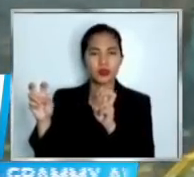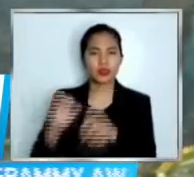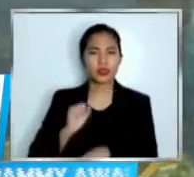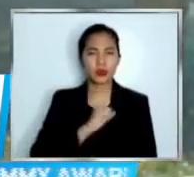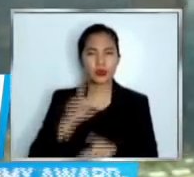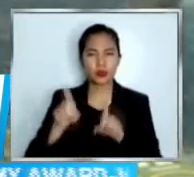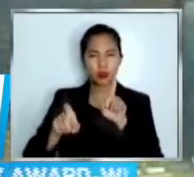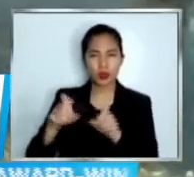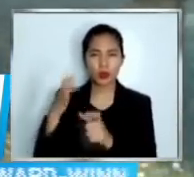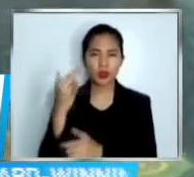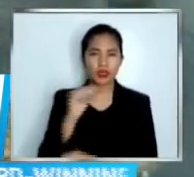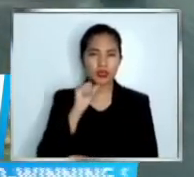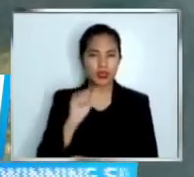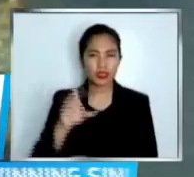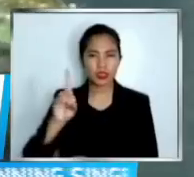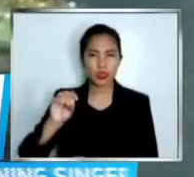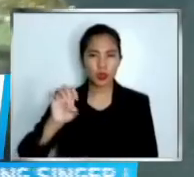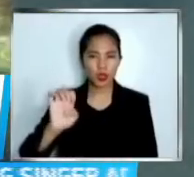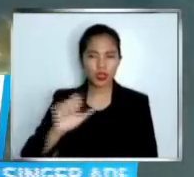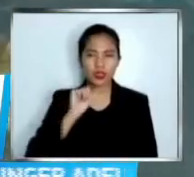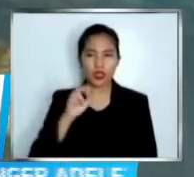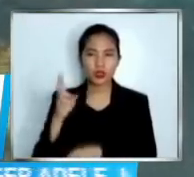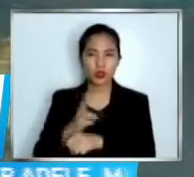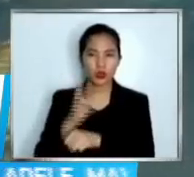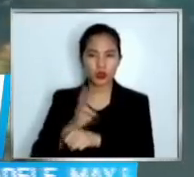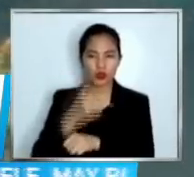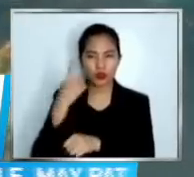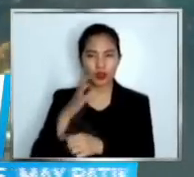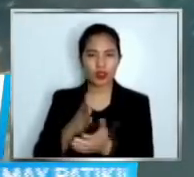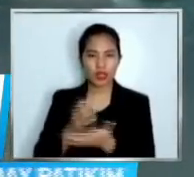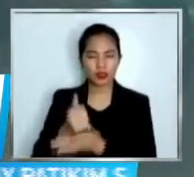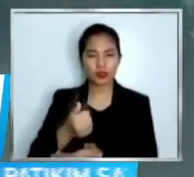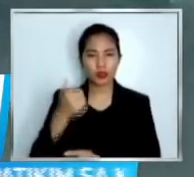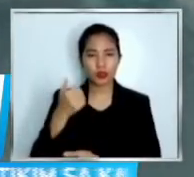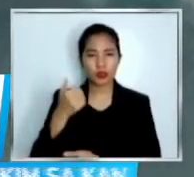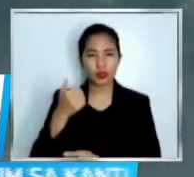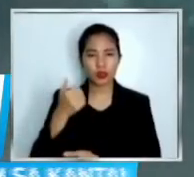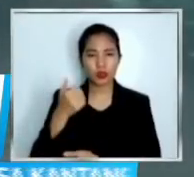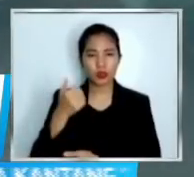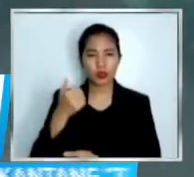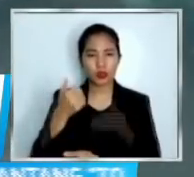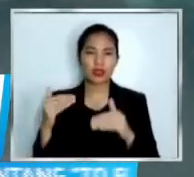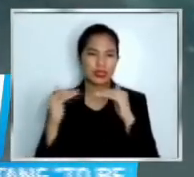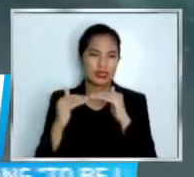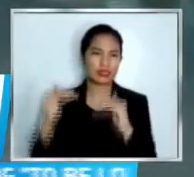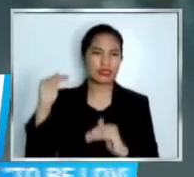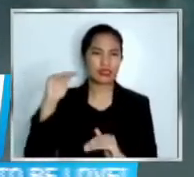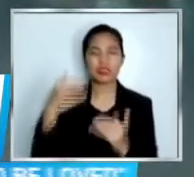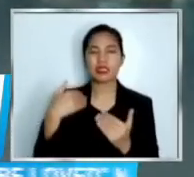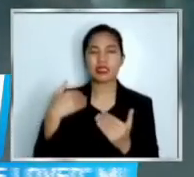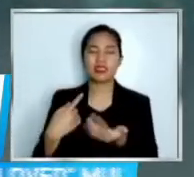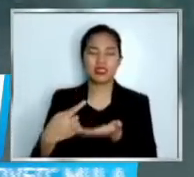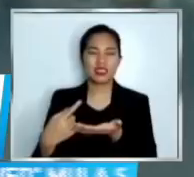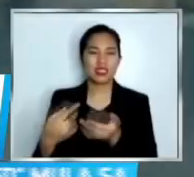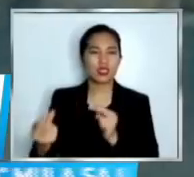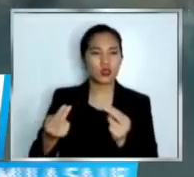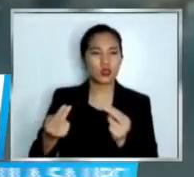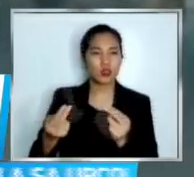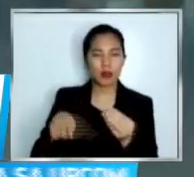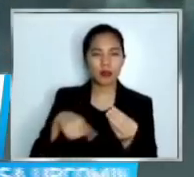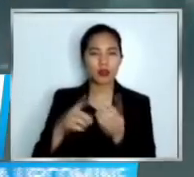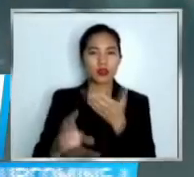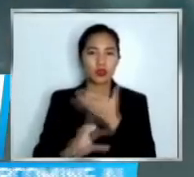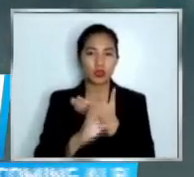DOE ang kanilang right of first refusal sa hindi raw patas ng negosyasyon sa Malampaya service contract. Mayo nitong taon nang bilhin ng